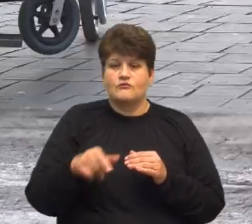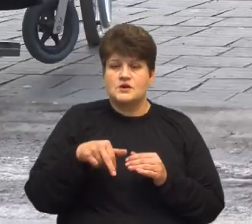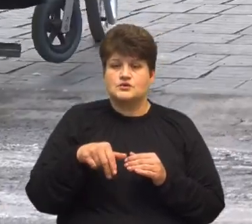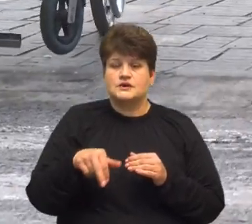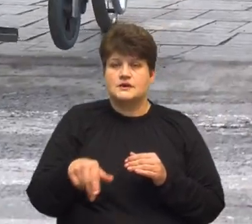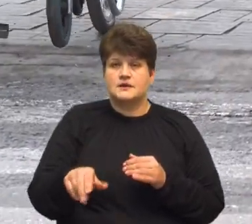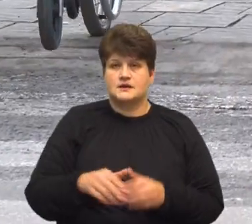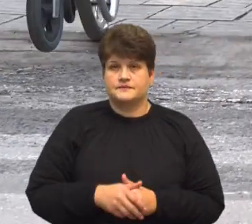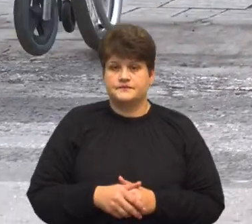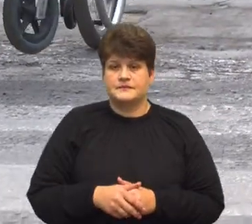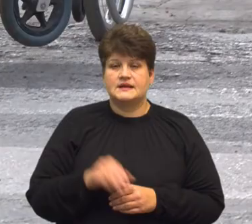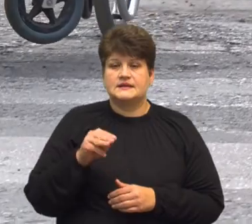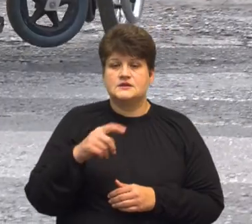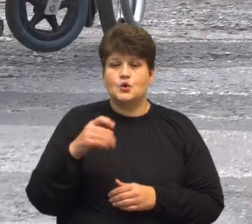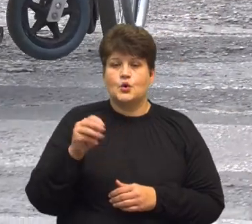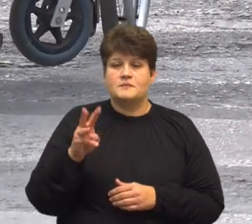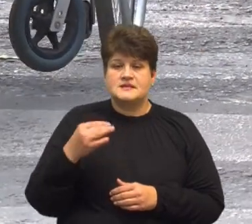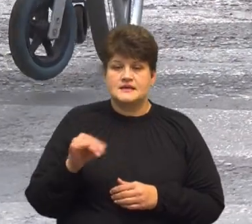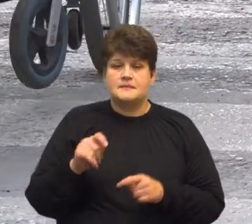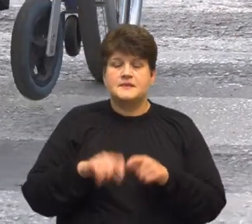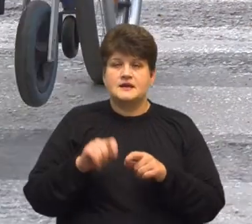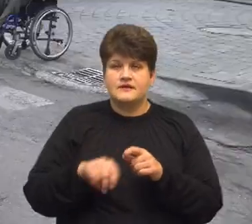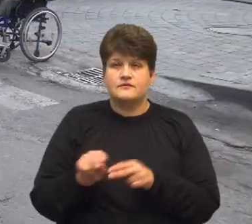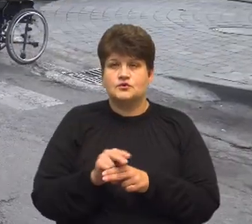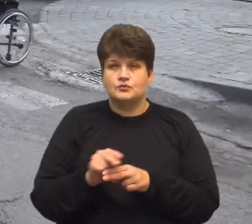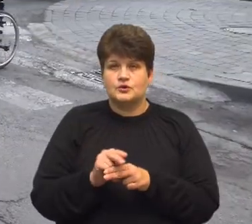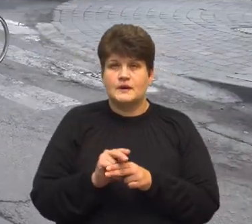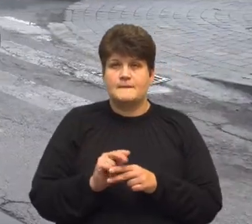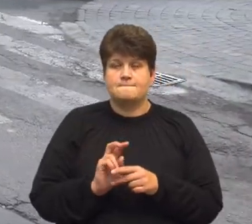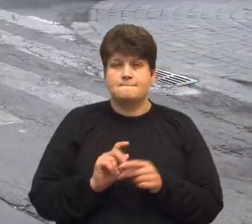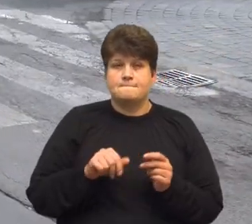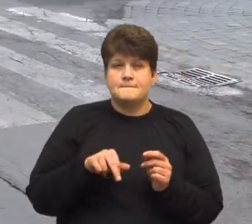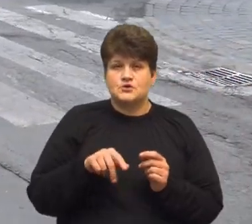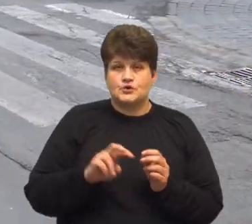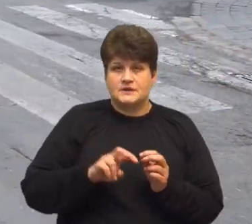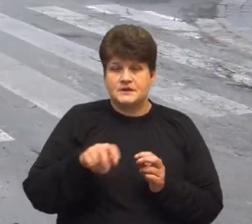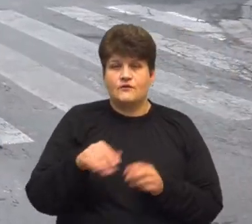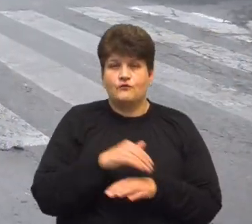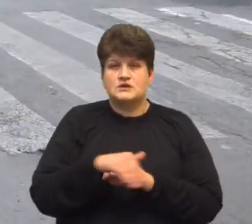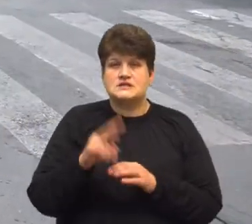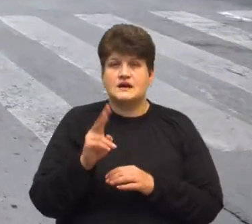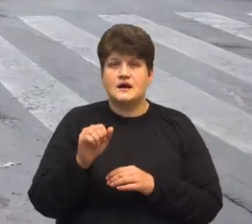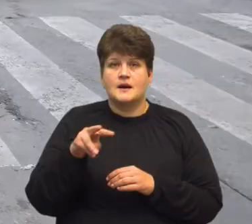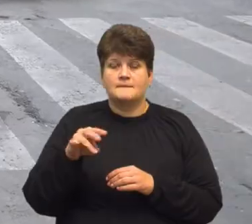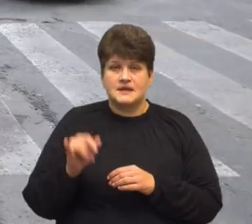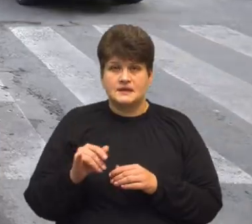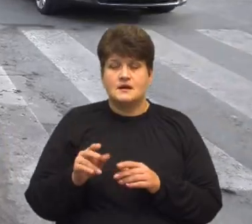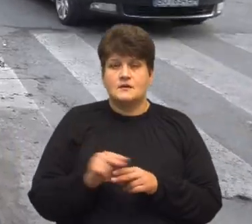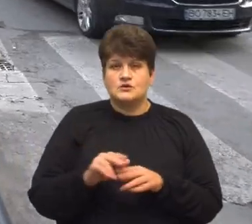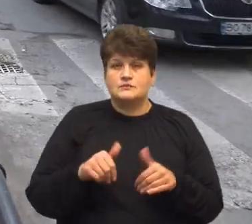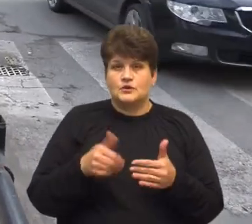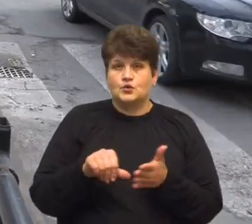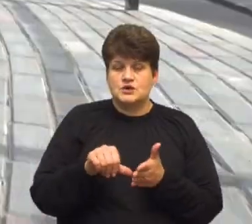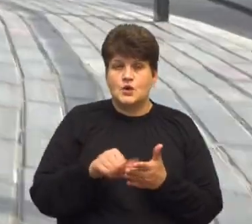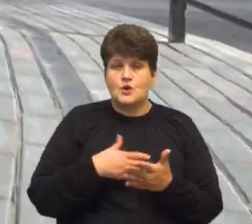Тарас Хоміцький перевіряє на доступність відремонтований пішохідний перехід на вулиці Камінній. Чоловік каже, ремонт тут запропонували учасники